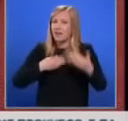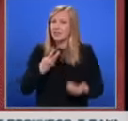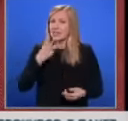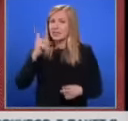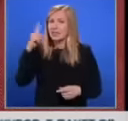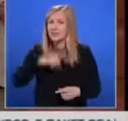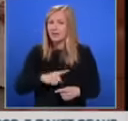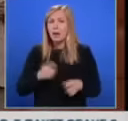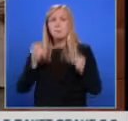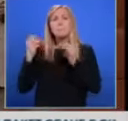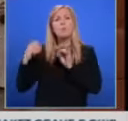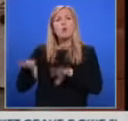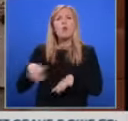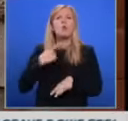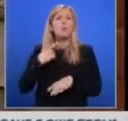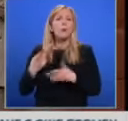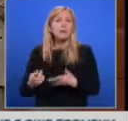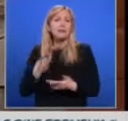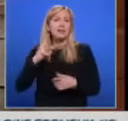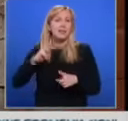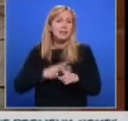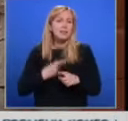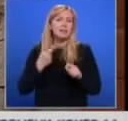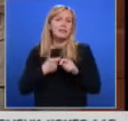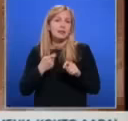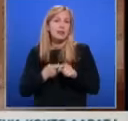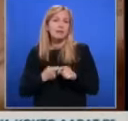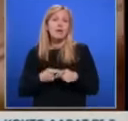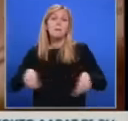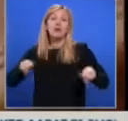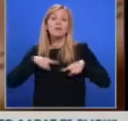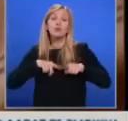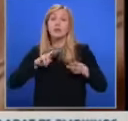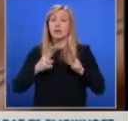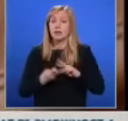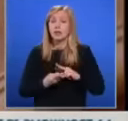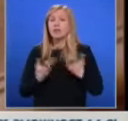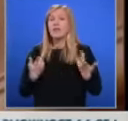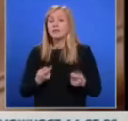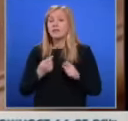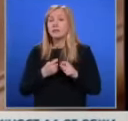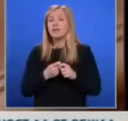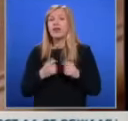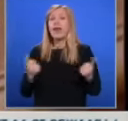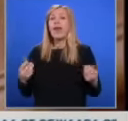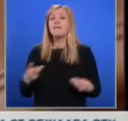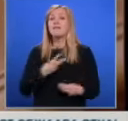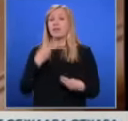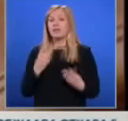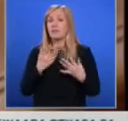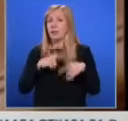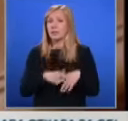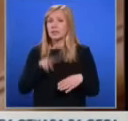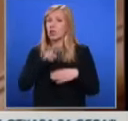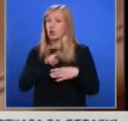пропалените три месеца за осъществяване на правосъдната реформа и най-вече създаването на ефективен механизъм за контрол на действията на